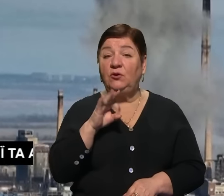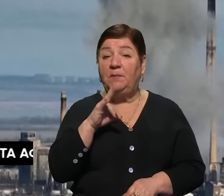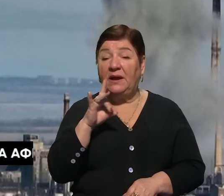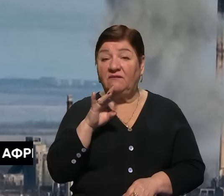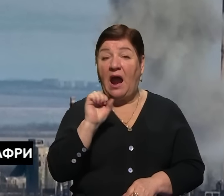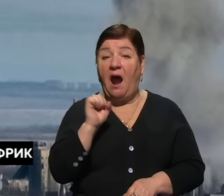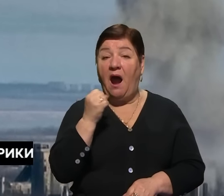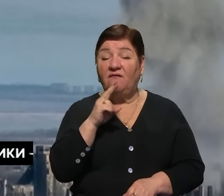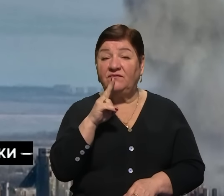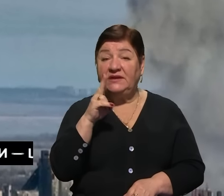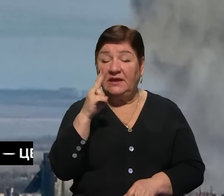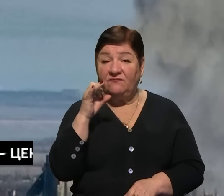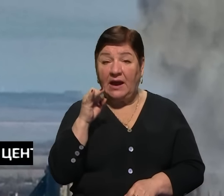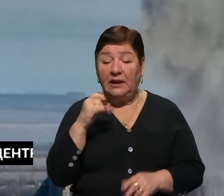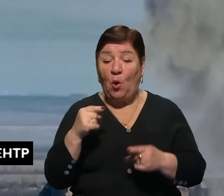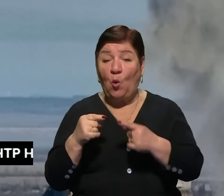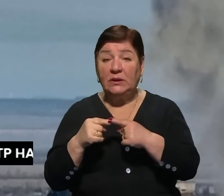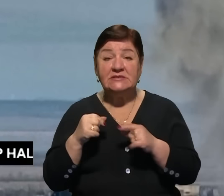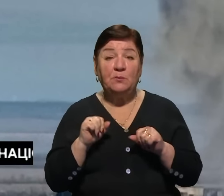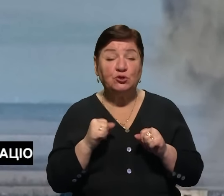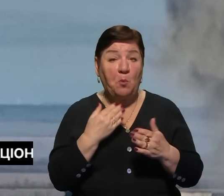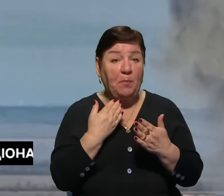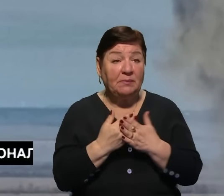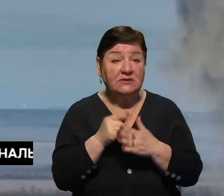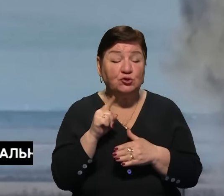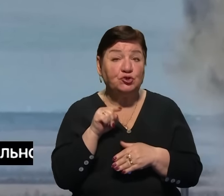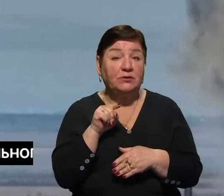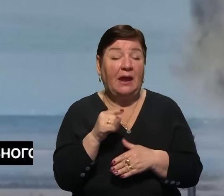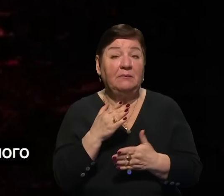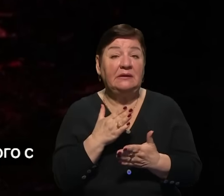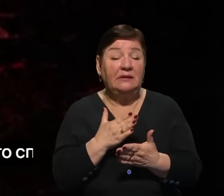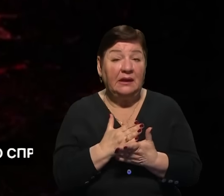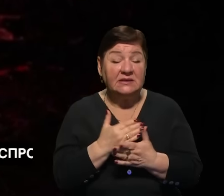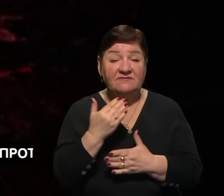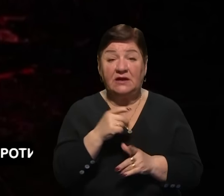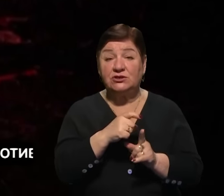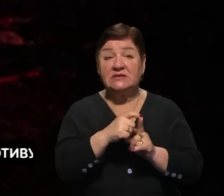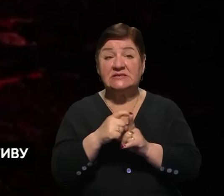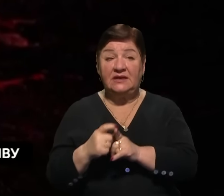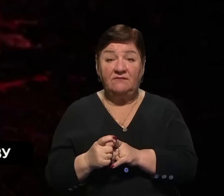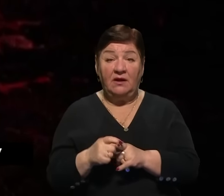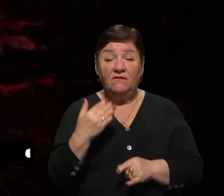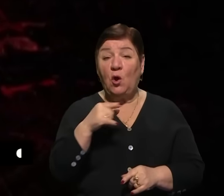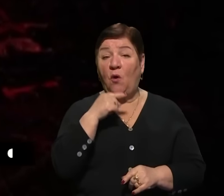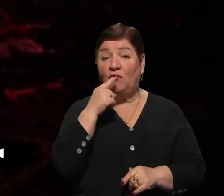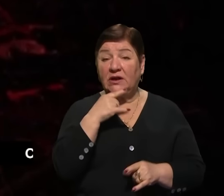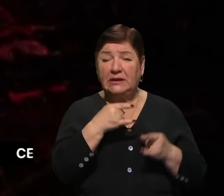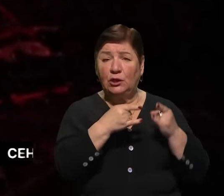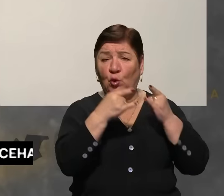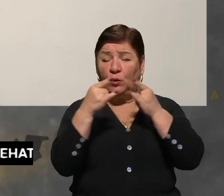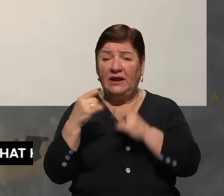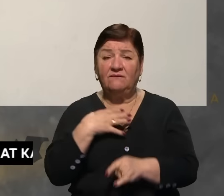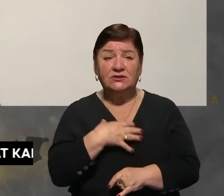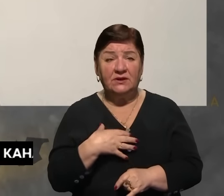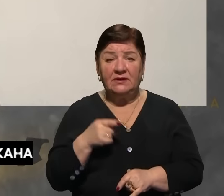Авдіївки і околиця, тобто можемо приблизно уявити, що там відбувається, тим паче з ваших слів. Ви кажете, що дрони все-таки важливі,